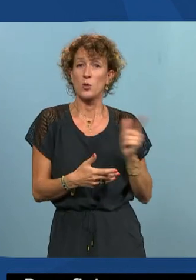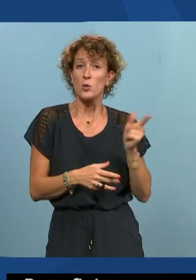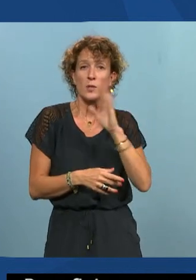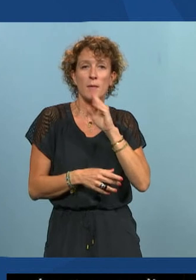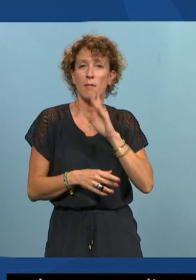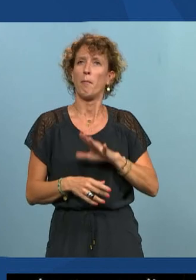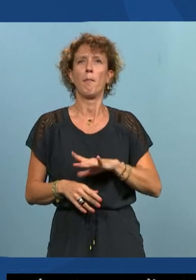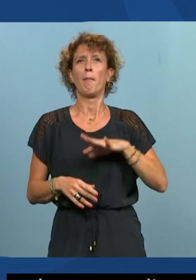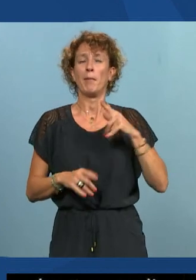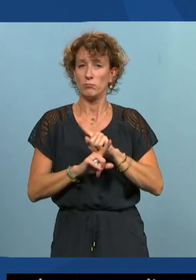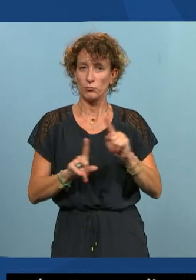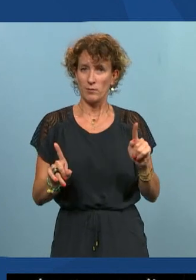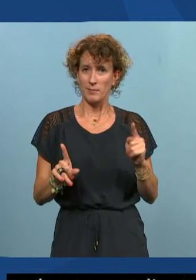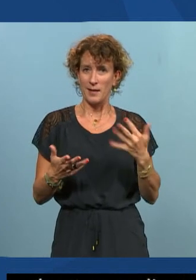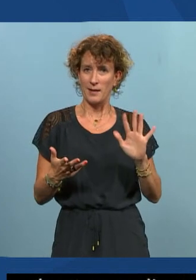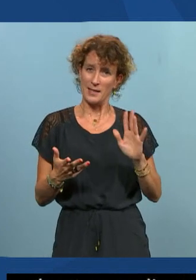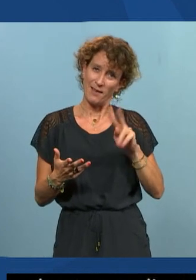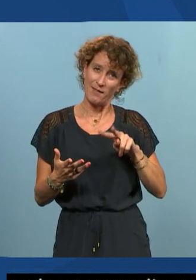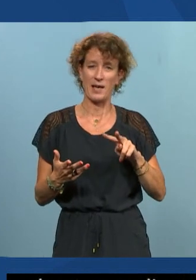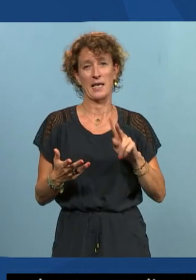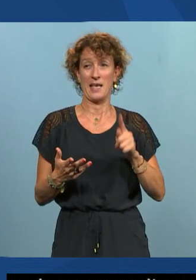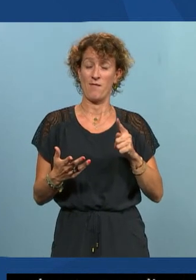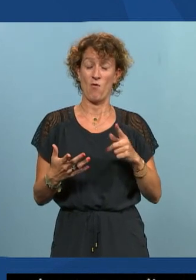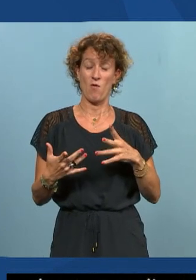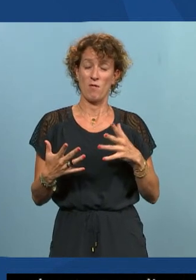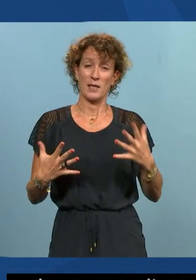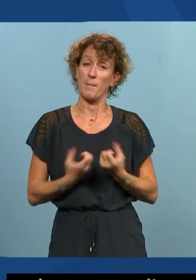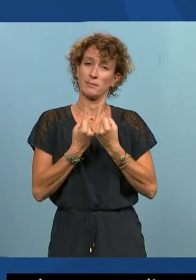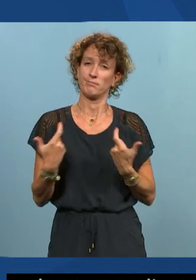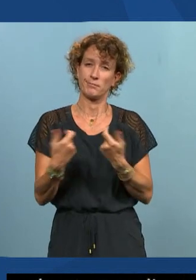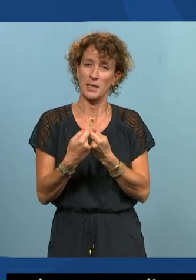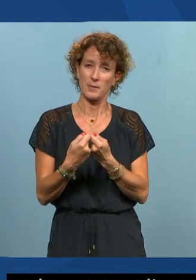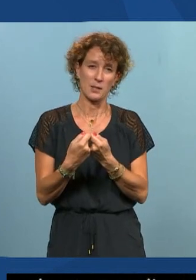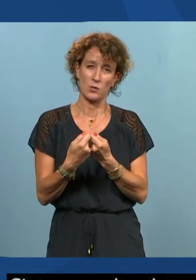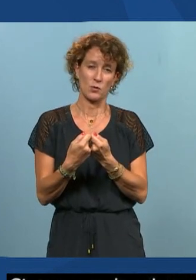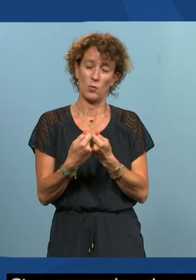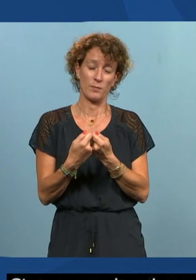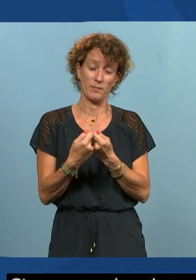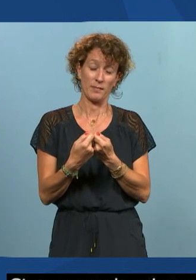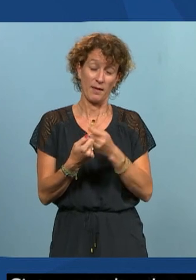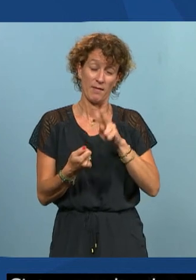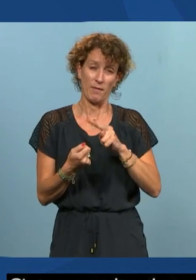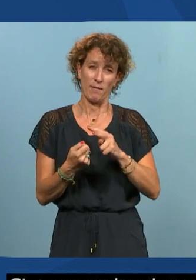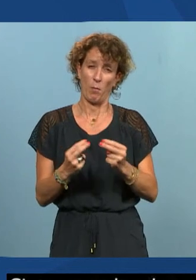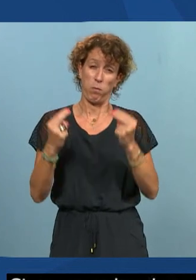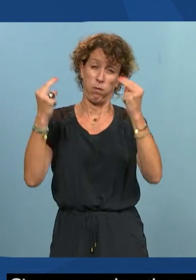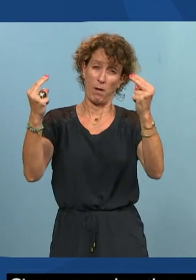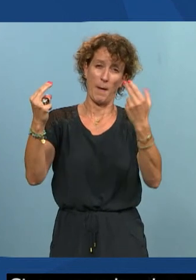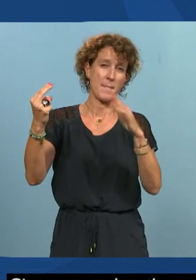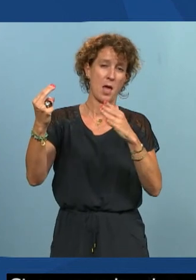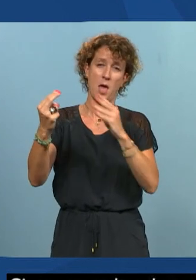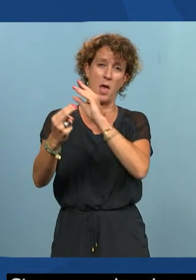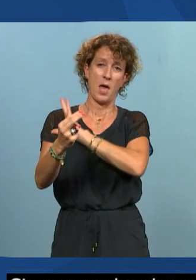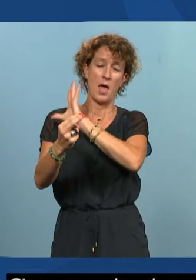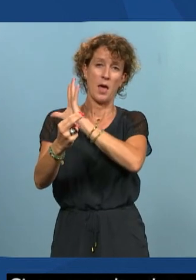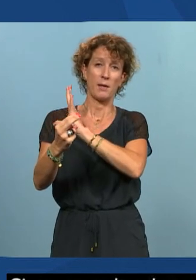ma part il faut une faculté d'adaptation hors du commun qui est évidemment très fatigante parce que ça demande beaucoup beaucoup d'énergie et ça se